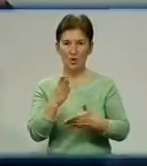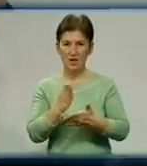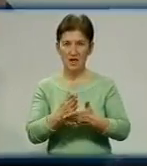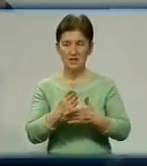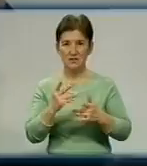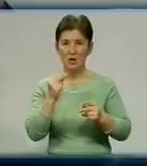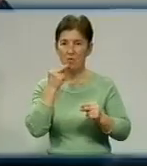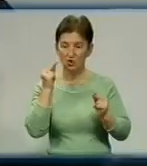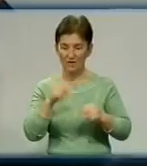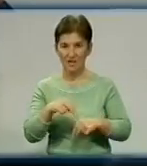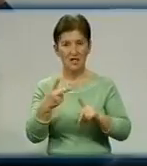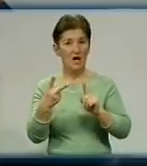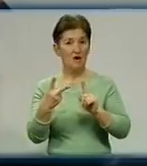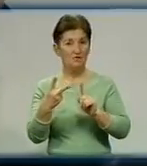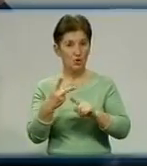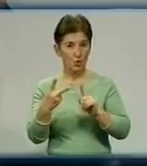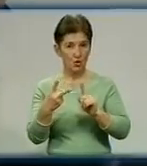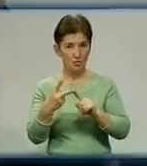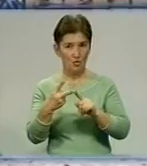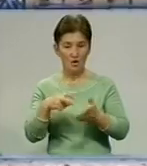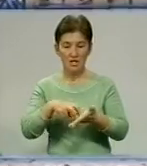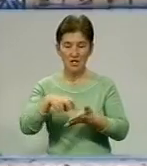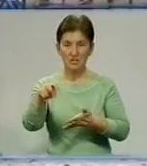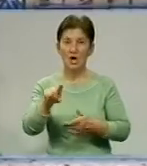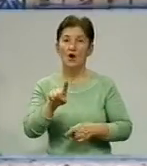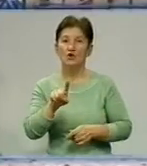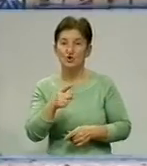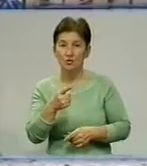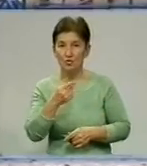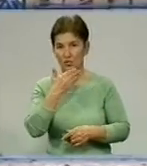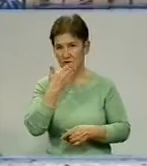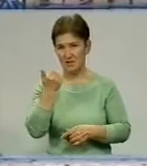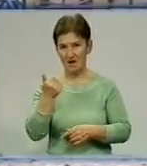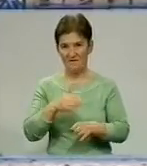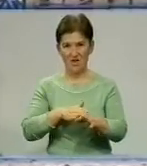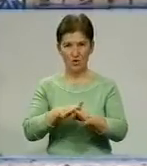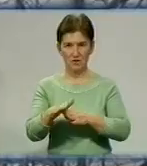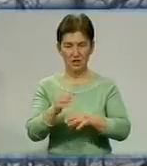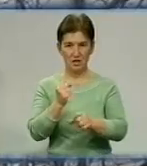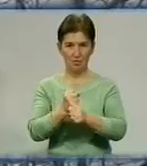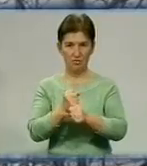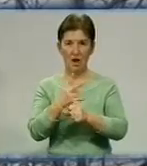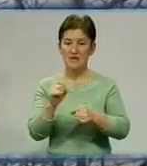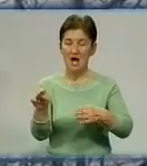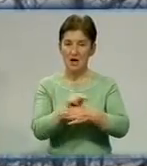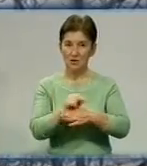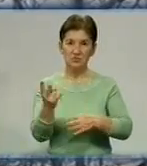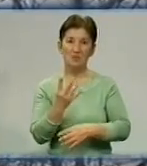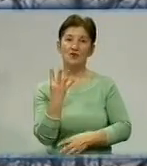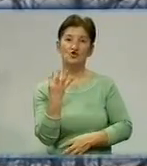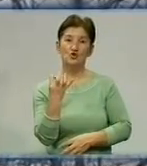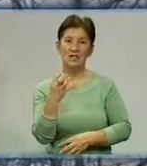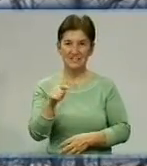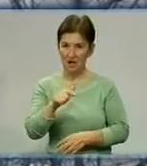в тому, що в другому листі не було детально роз'яснено, чому роботи не було виконано раніше. На ремонт освітлення посадовцям треба 400 гривень.